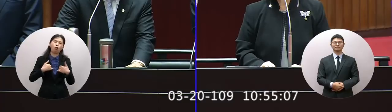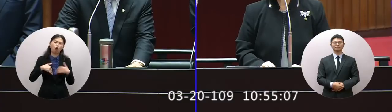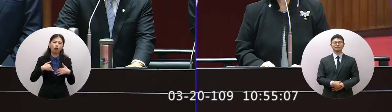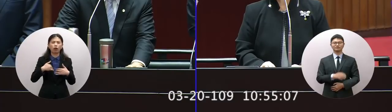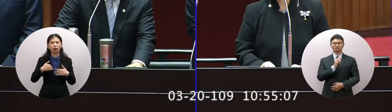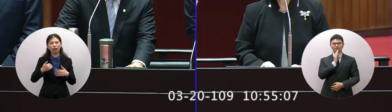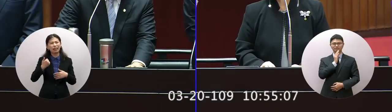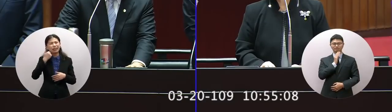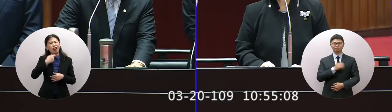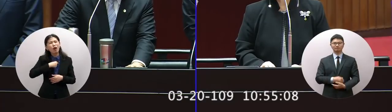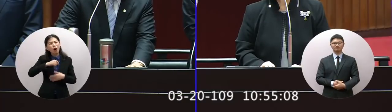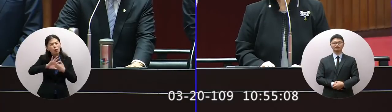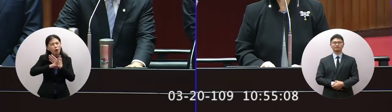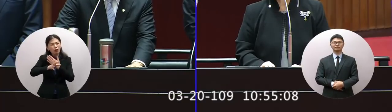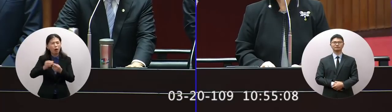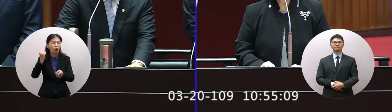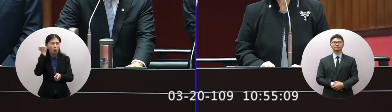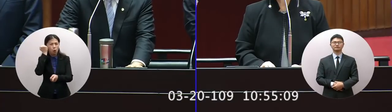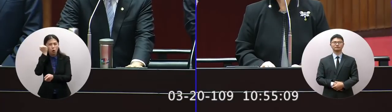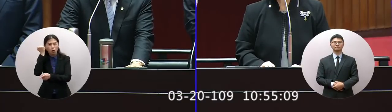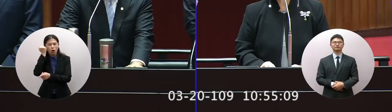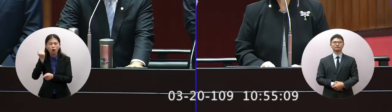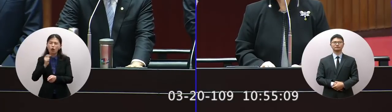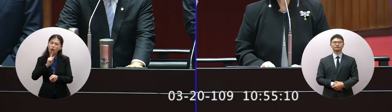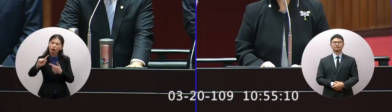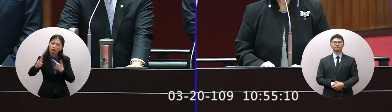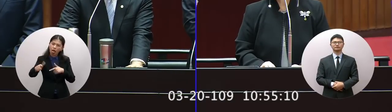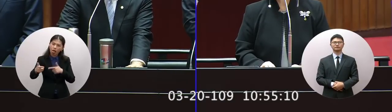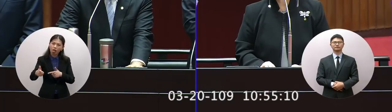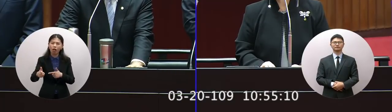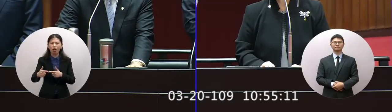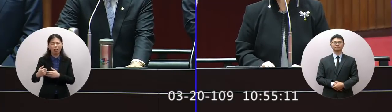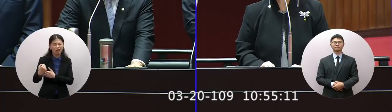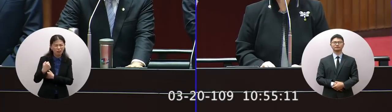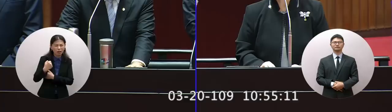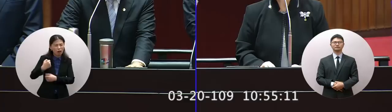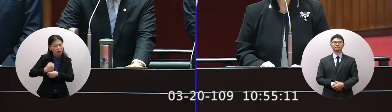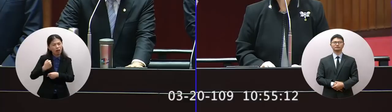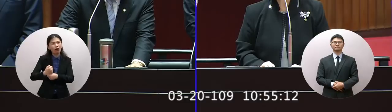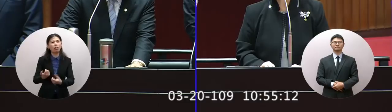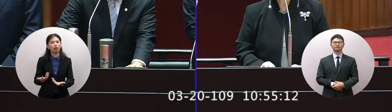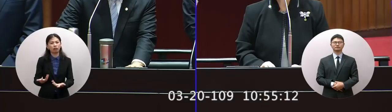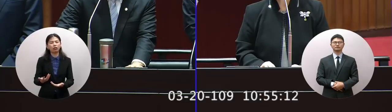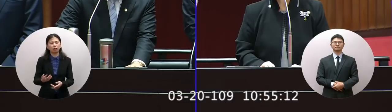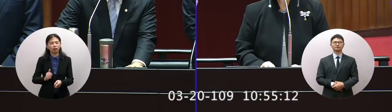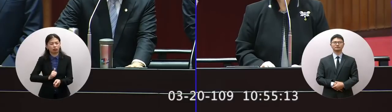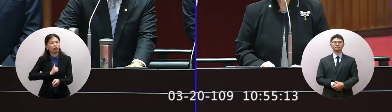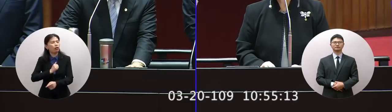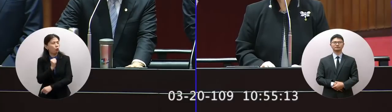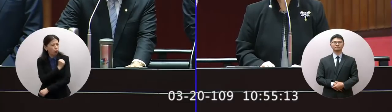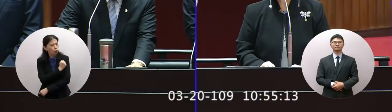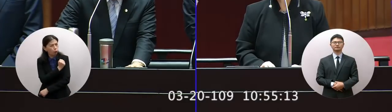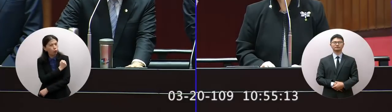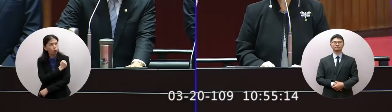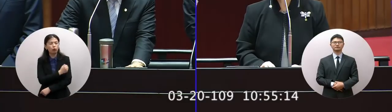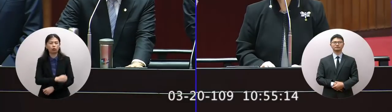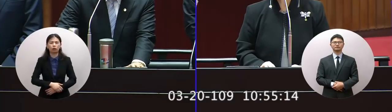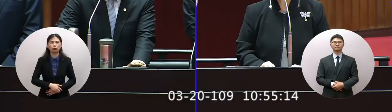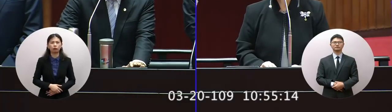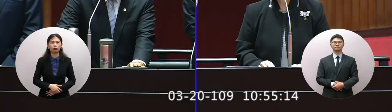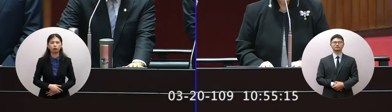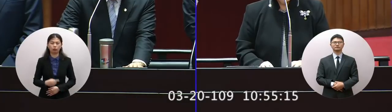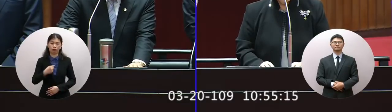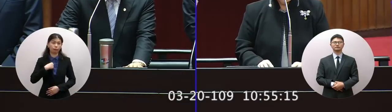行逢中行去說不一樣的國家來這裡打拚那實在說是很大的辛苦我